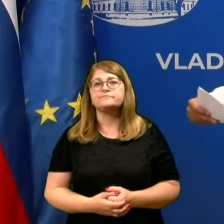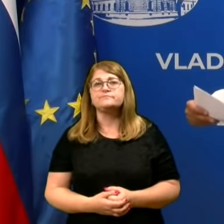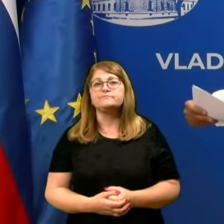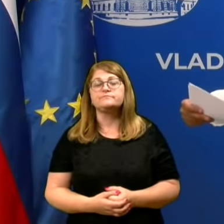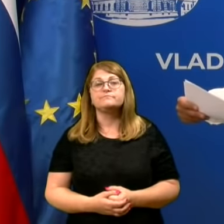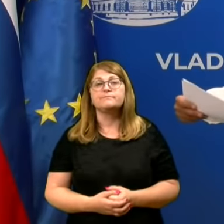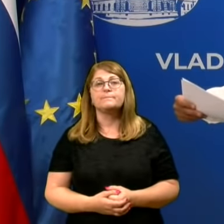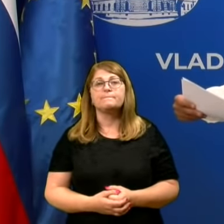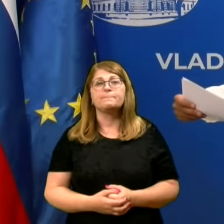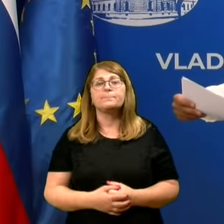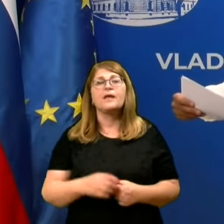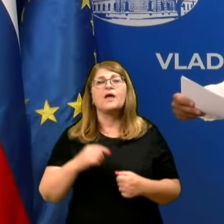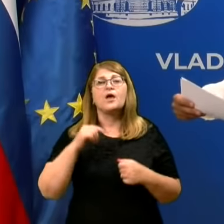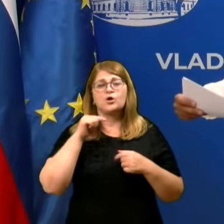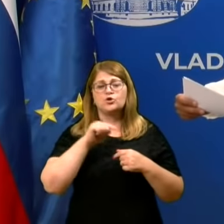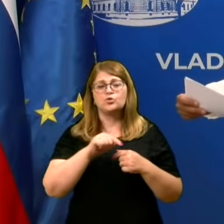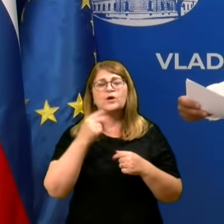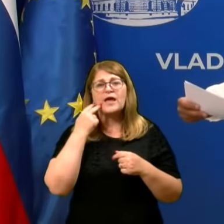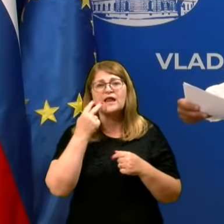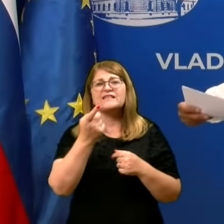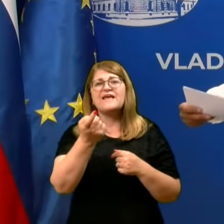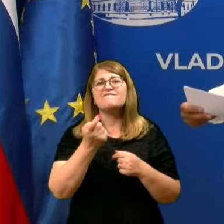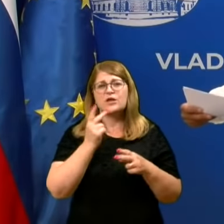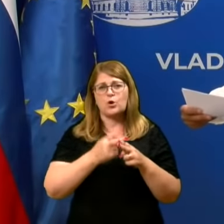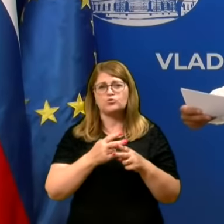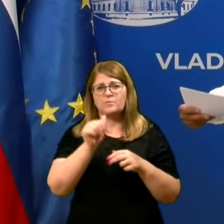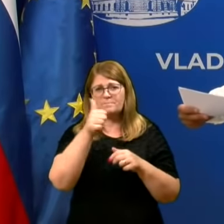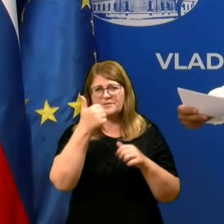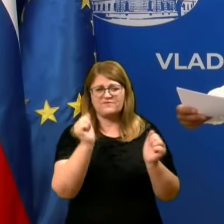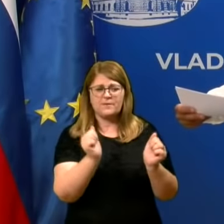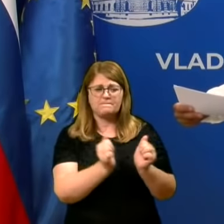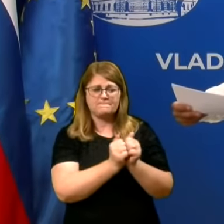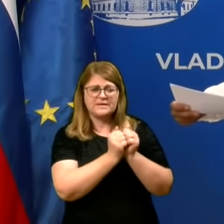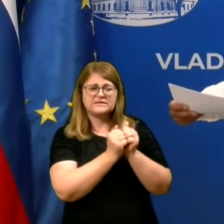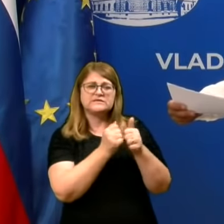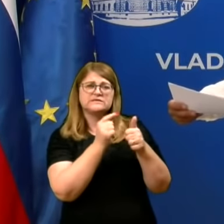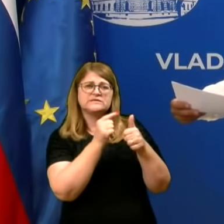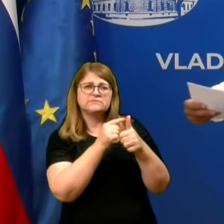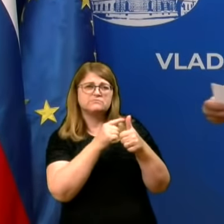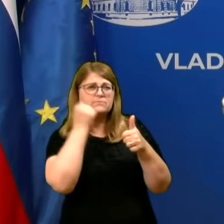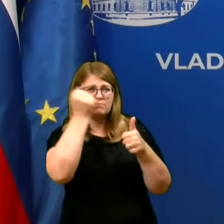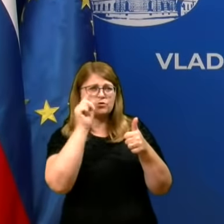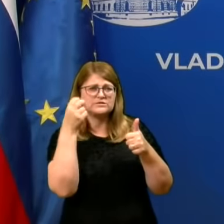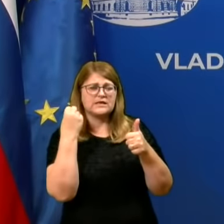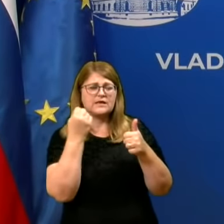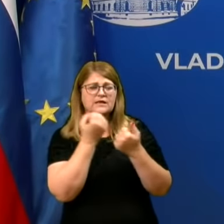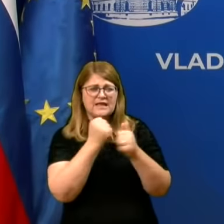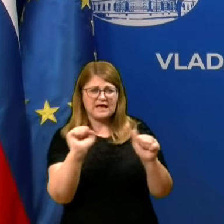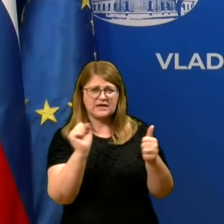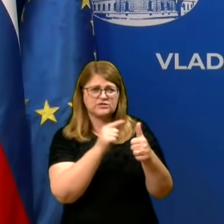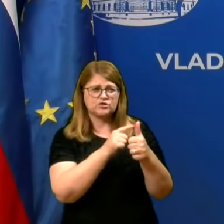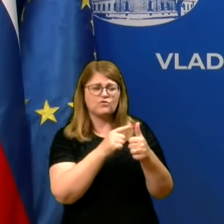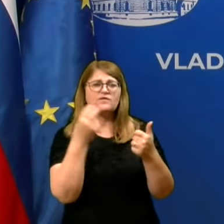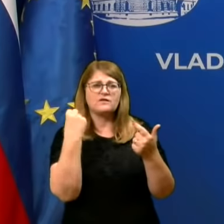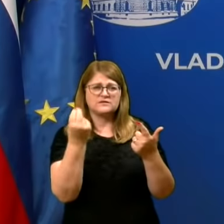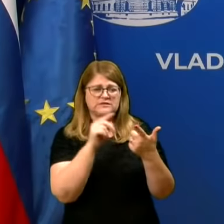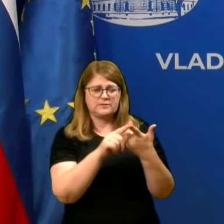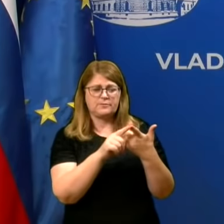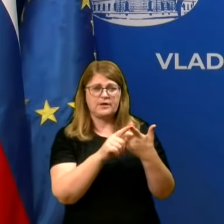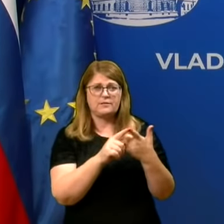Tukaj le imamo importiranih glede virov. Kul še vedno na prvem mestu glede importiranih virov sta Bosna in Hercegovina in Srbija.